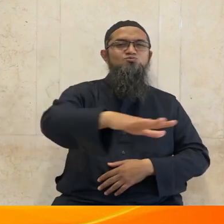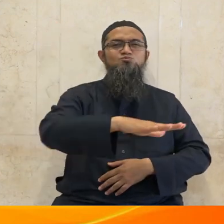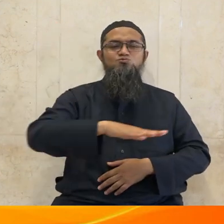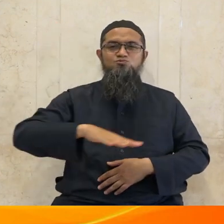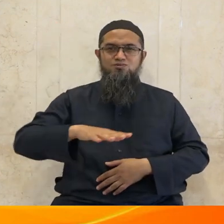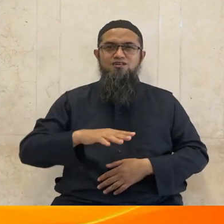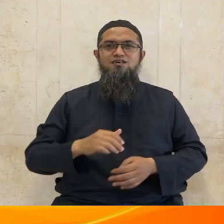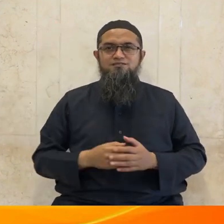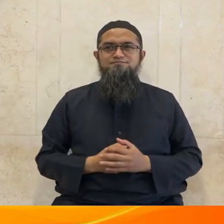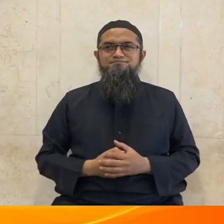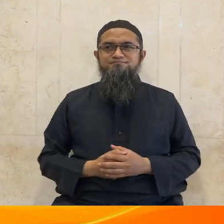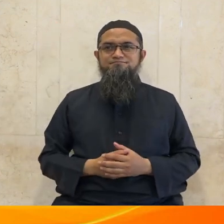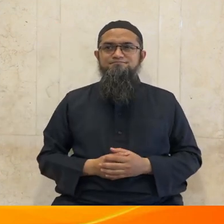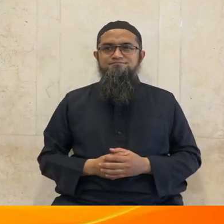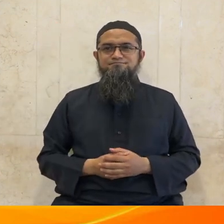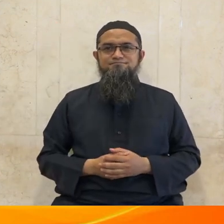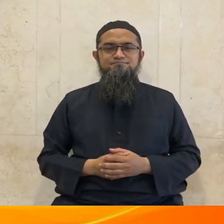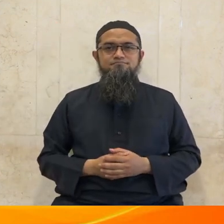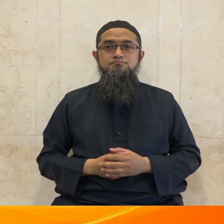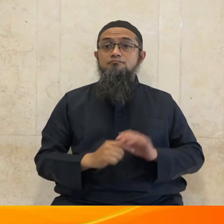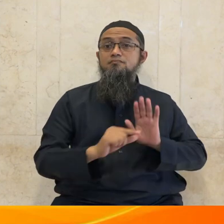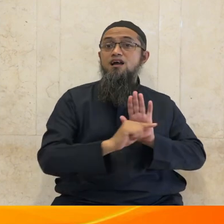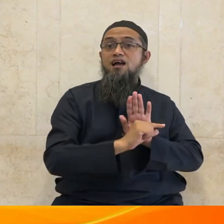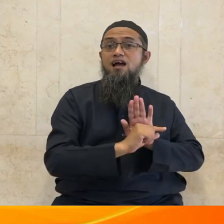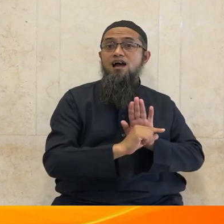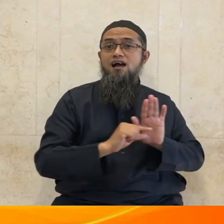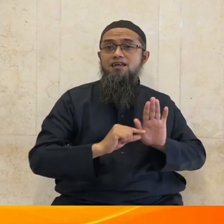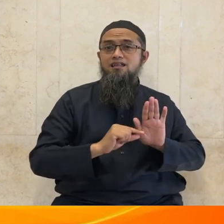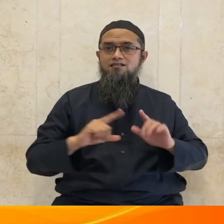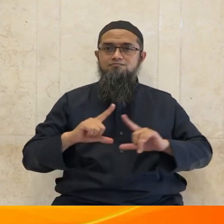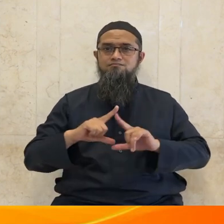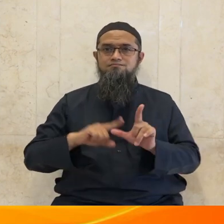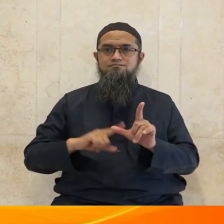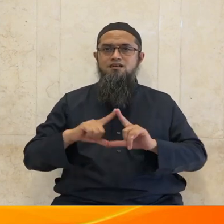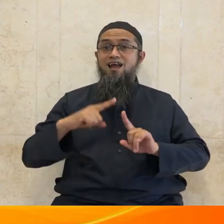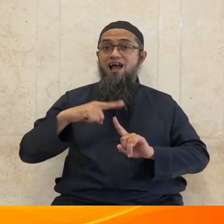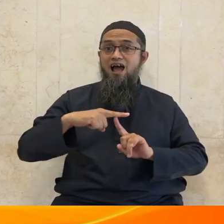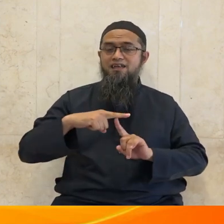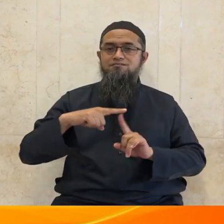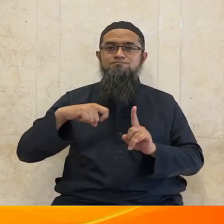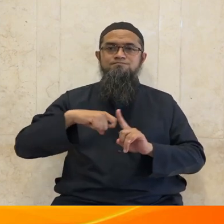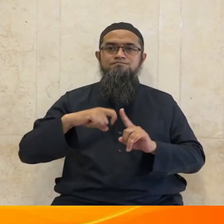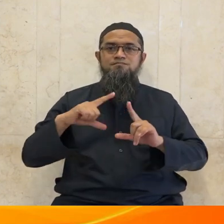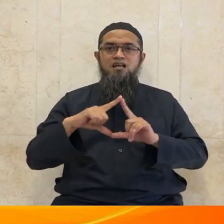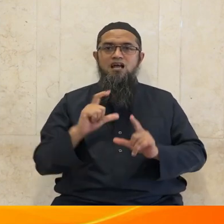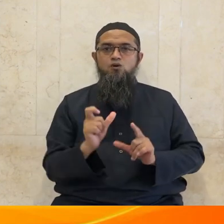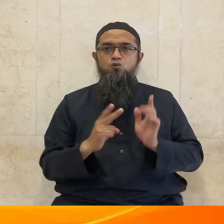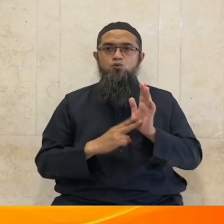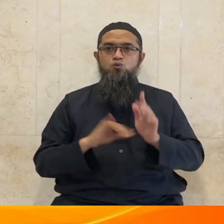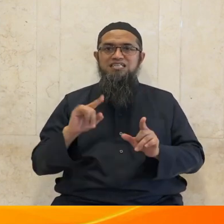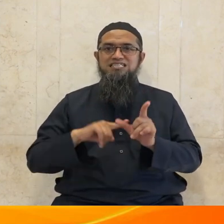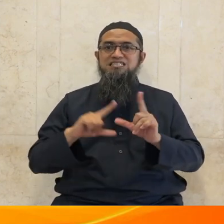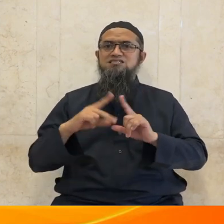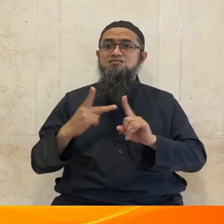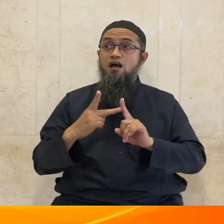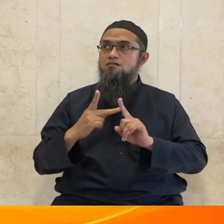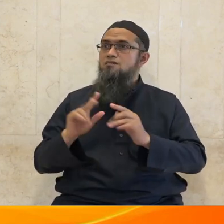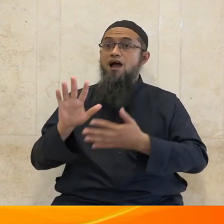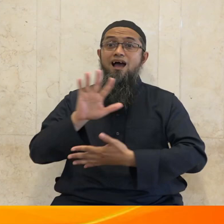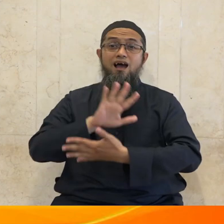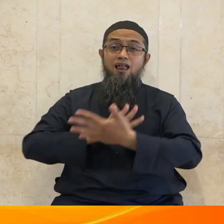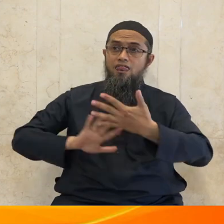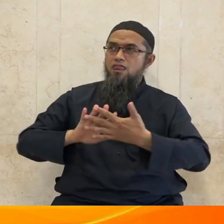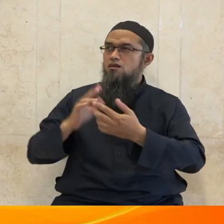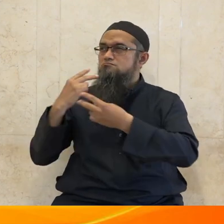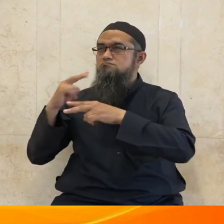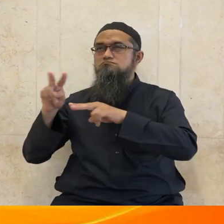Di antara ayat kauliahnya Allah menjelaskan tentang fungsi dan manfaat malam dan siang bagi manusia. A